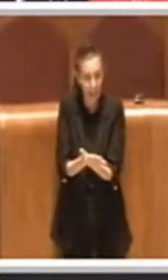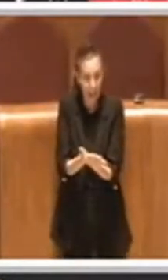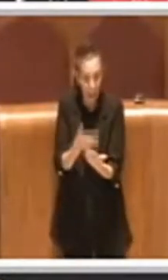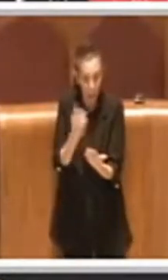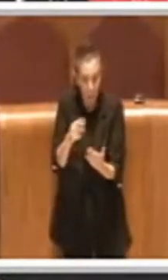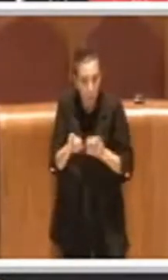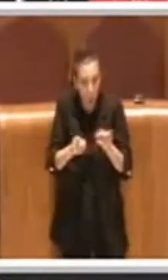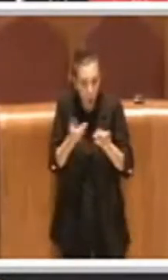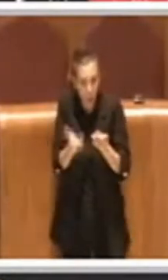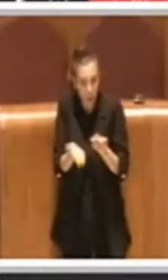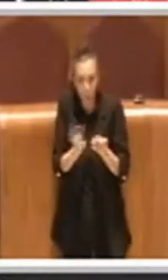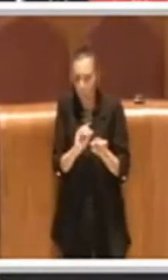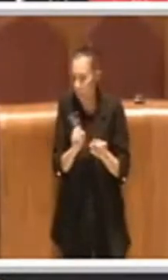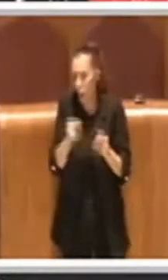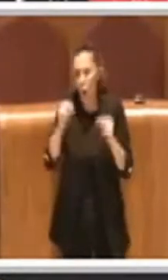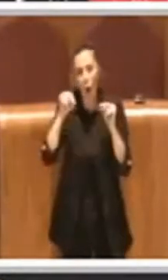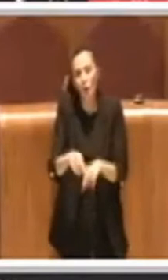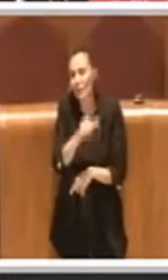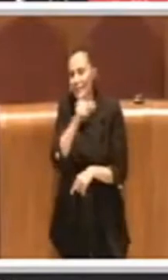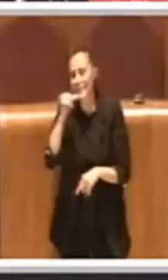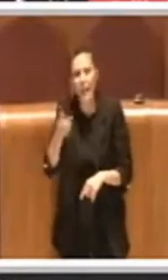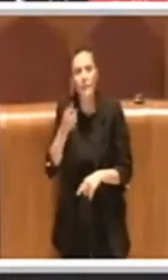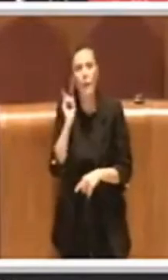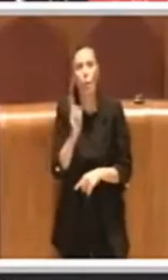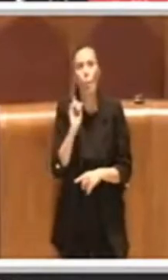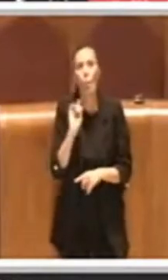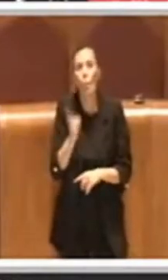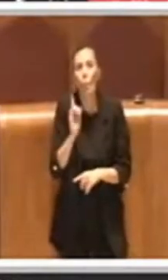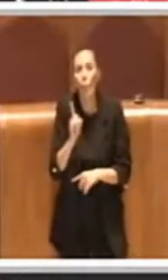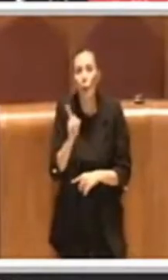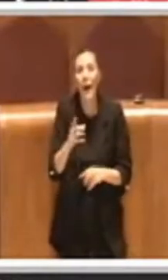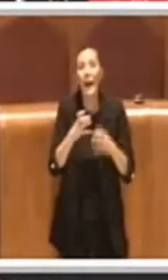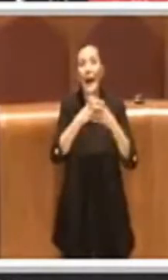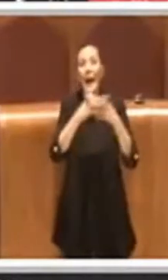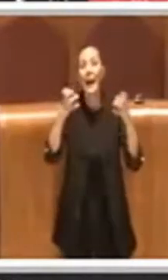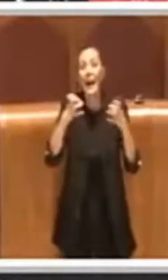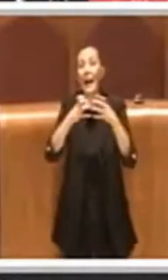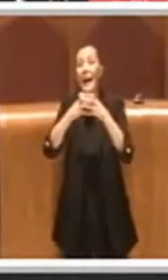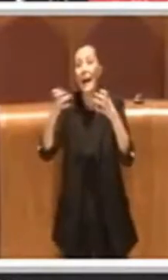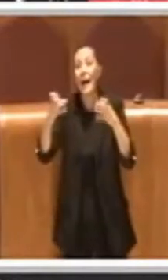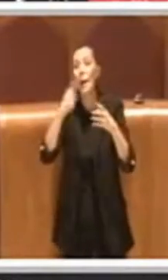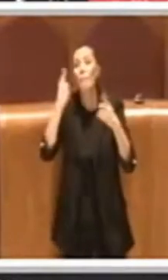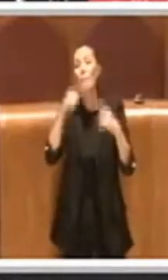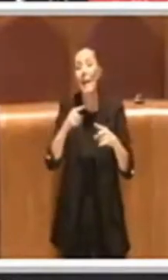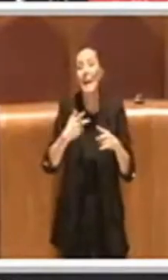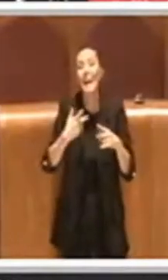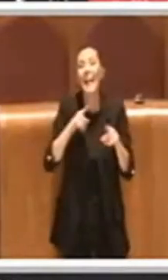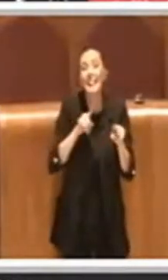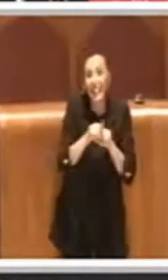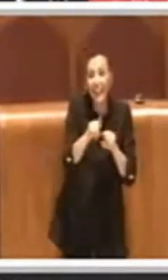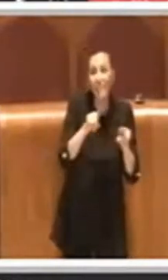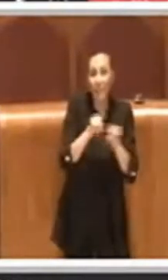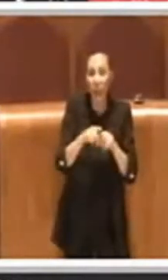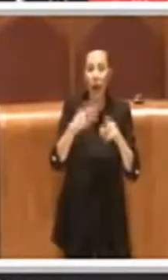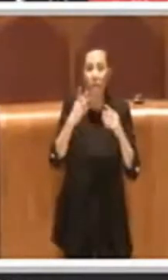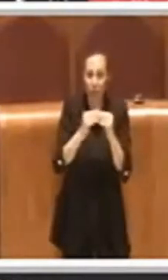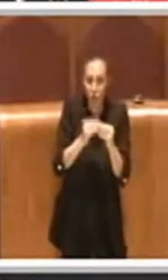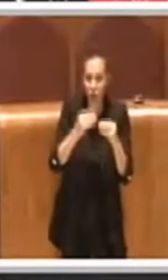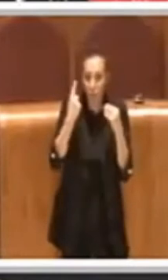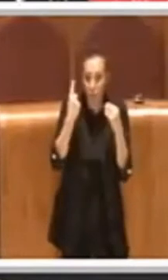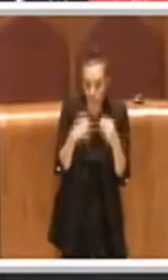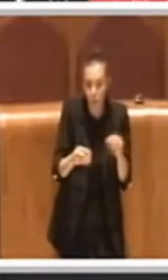questo momento. Oggi abbiamo la priorità di dotarci di quegli impianti per la differenziata. Allora, facciamo questi impianti,